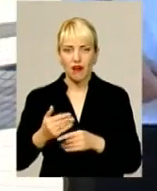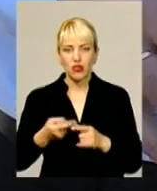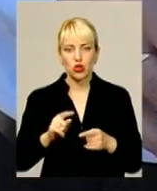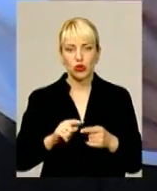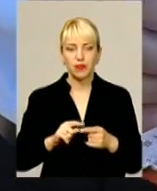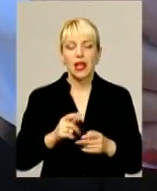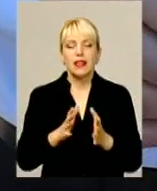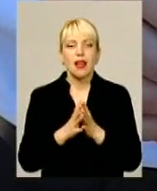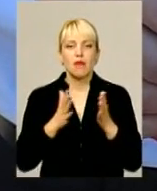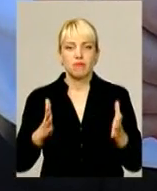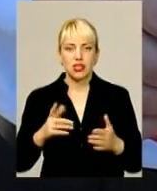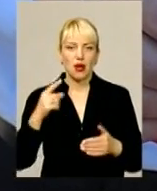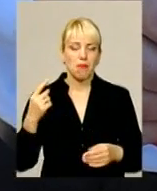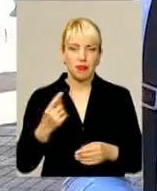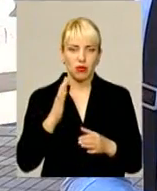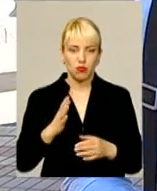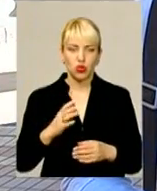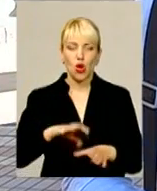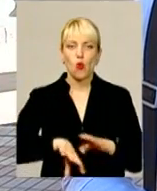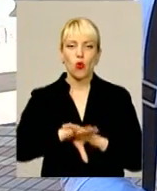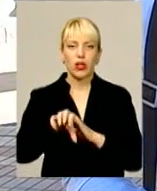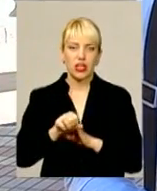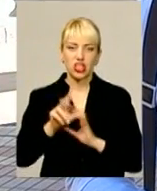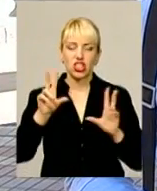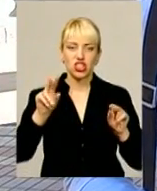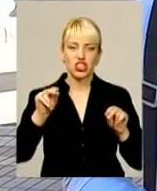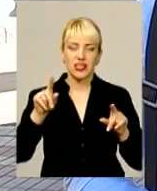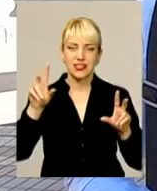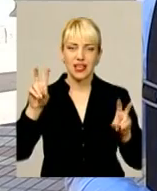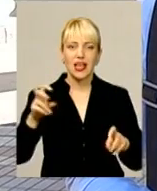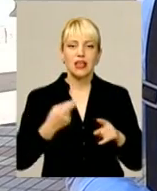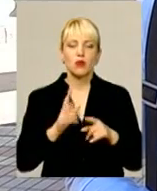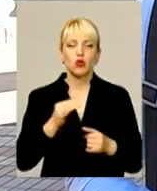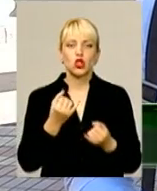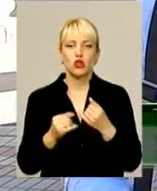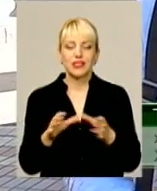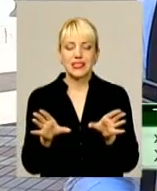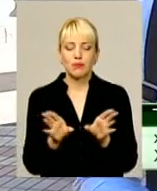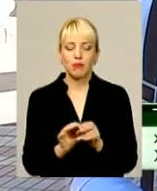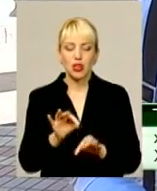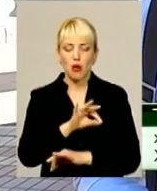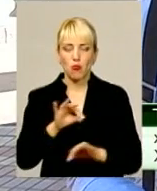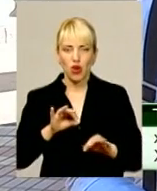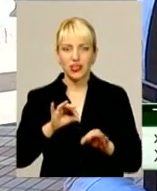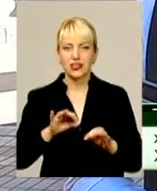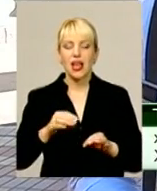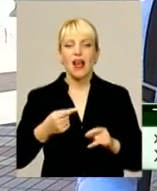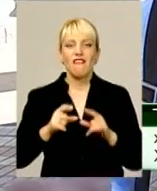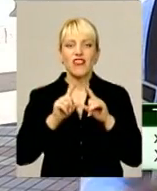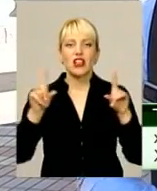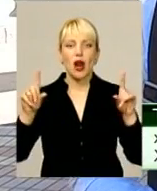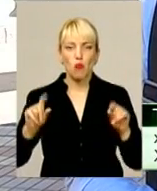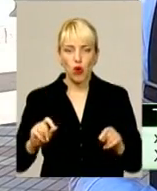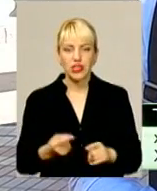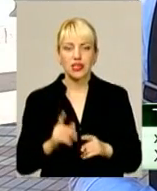осені опера украде нещастя. Це буде в жовтні. Це такий спільний проєкт філармонії всіх мистецьких сил філармонії. Не тільки будуть